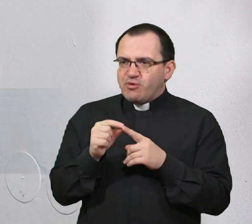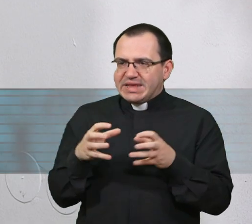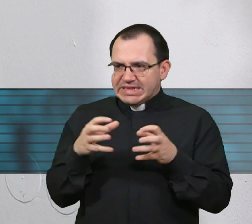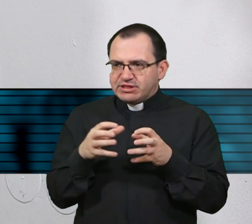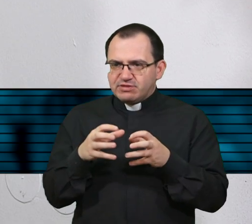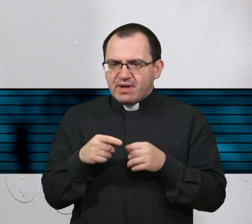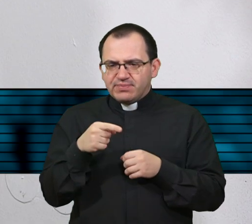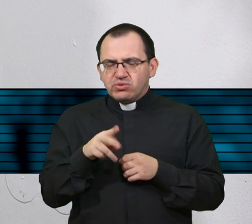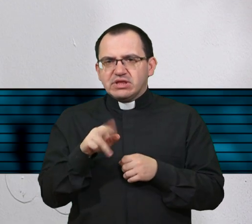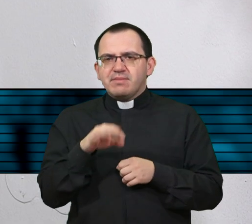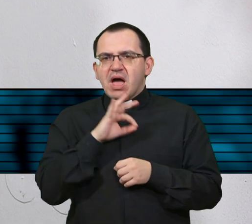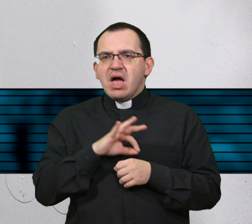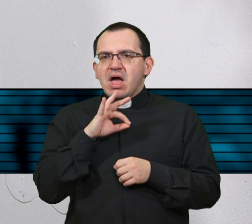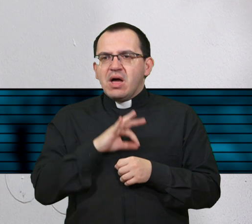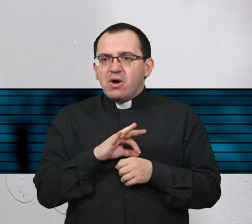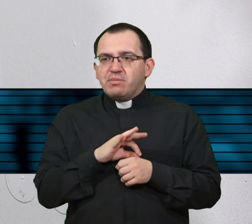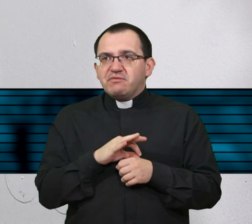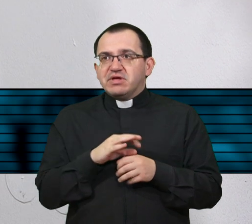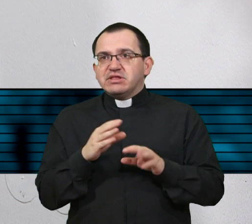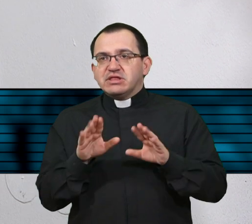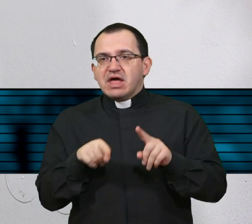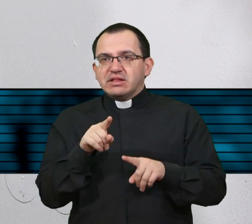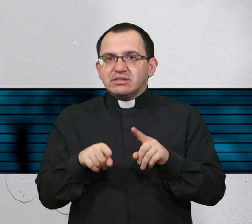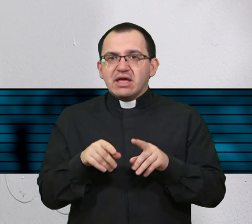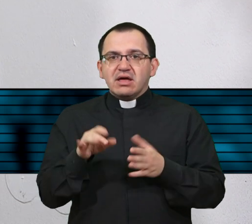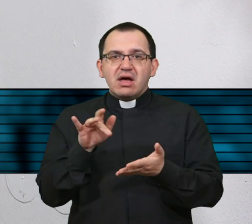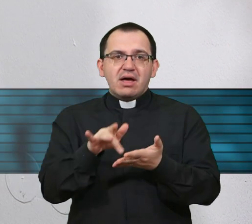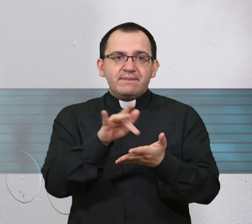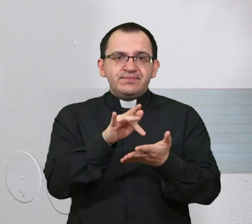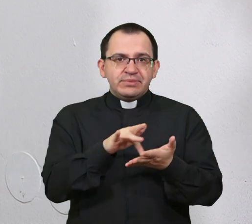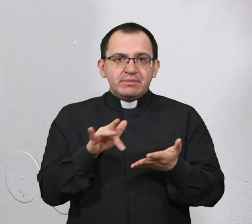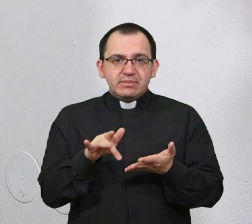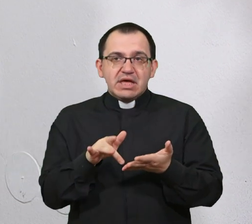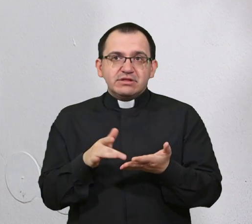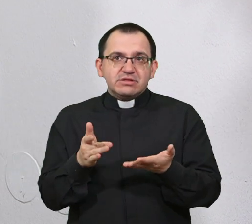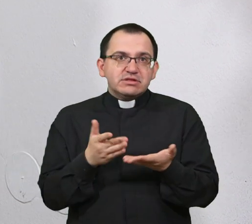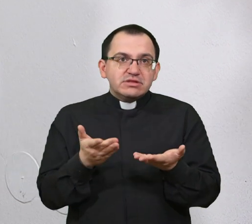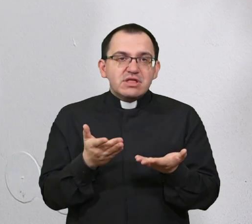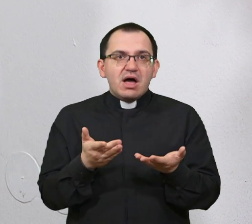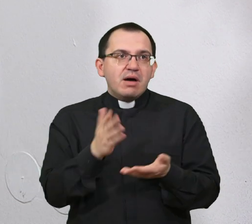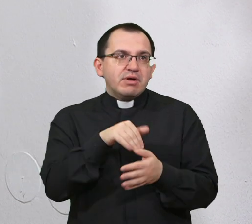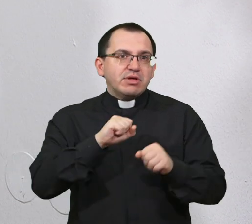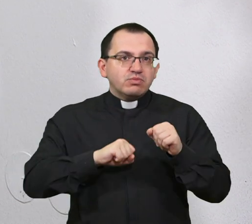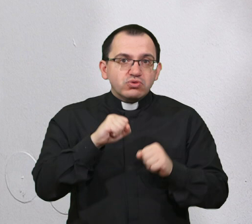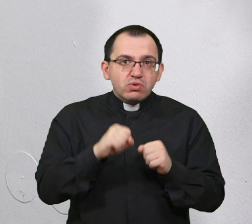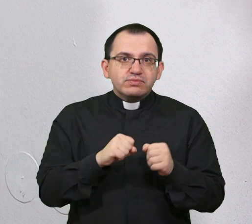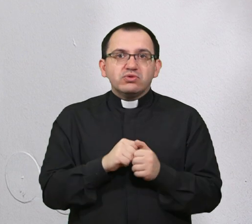zaduženi su za određena područja prema afinitetima, prema